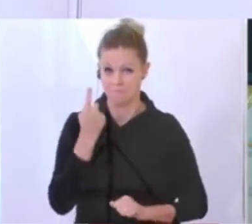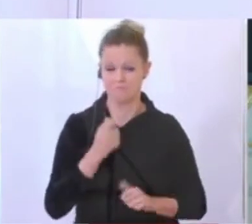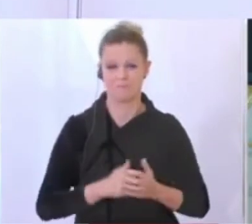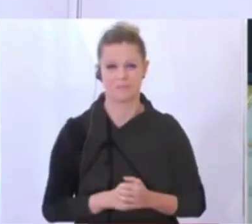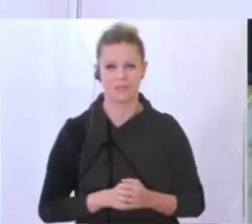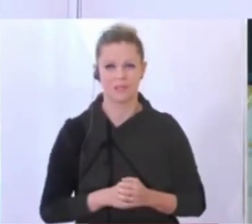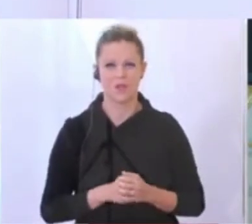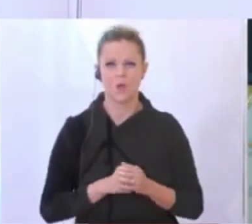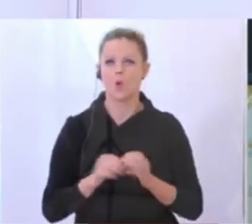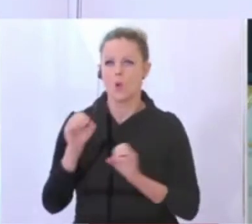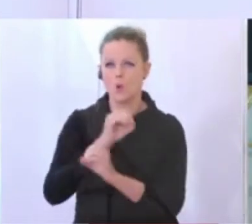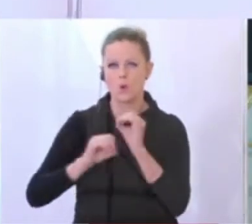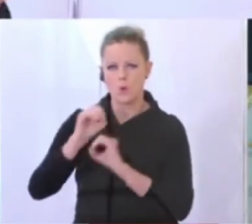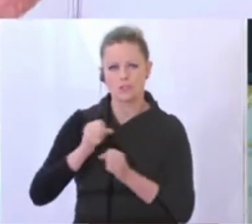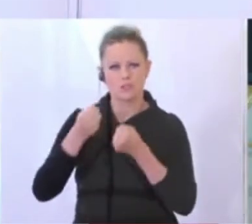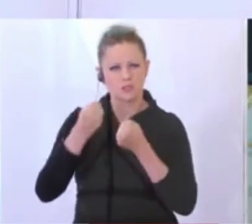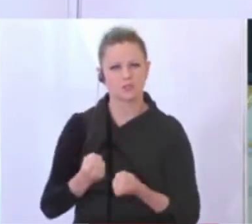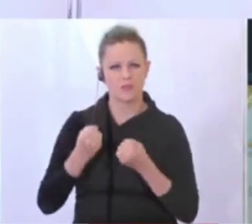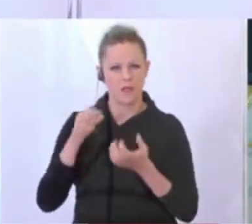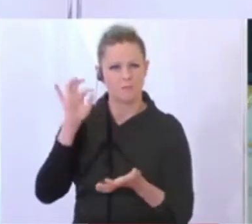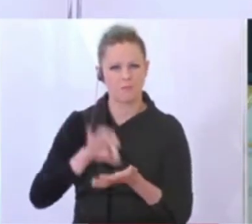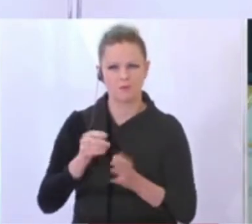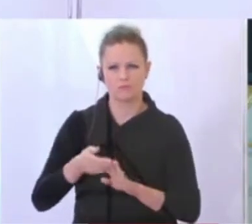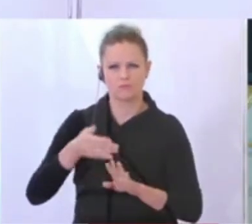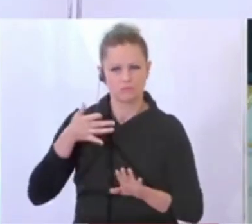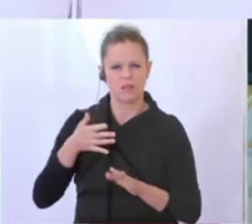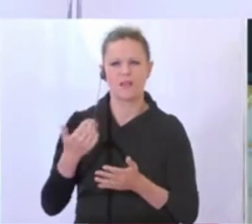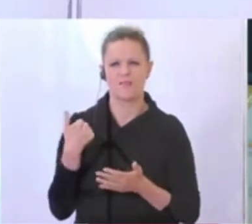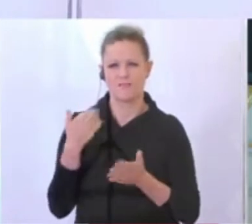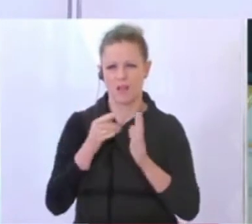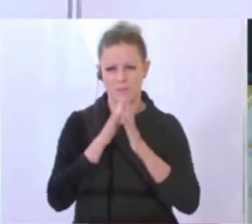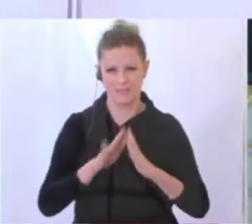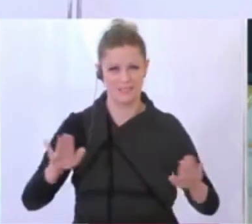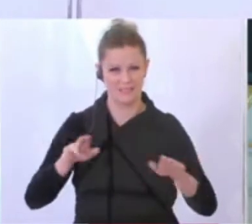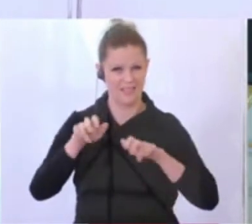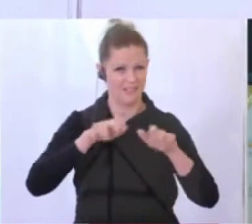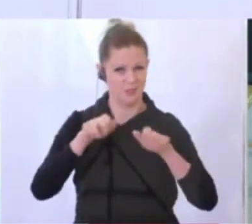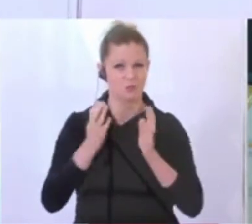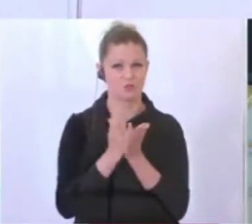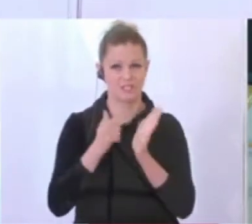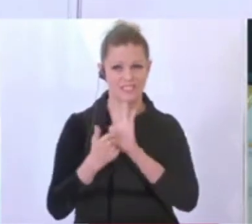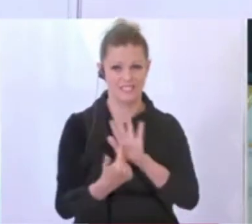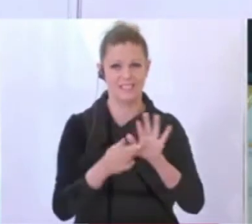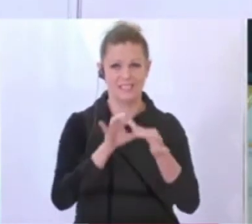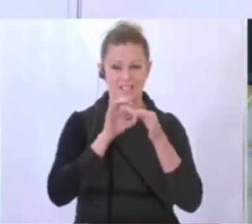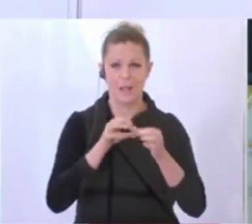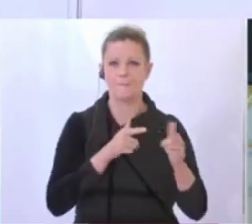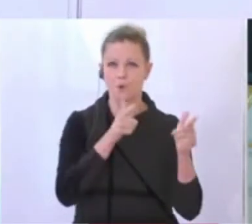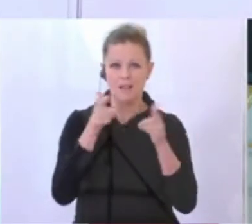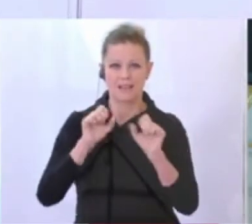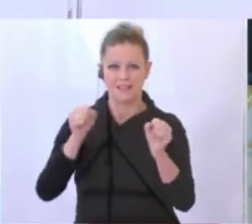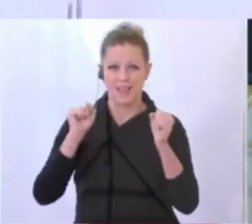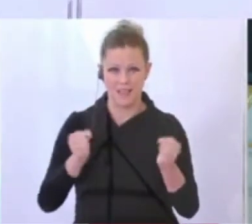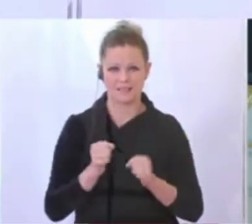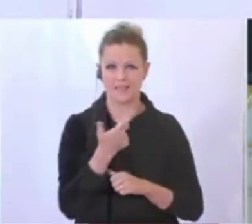Neben den ökologischen Schwerpunkten, die in den letzten Tagen gemeinsam vorgestellt wurden, auch von der Regierung, wie für die Mobilität mit 300 Millionen